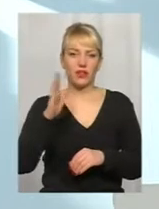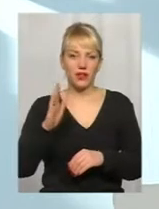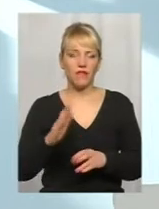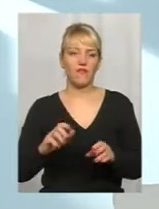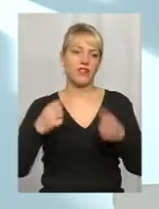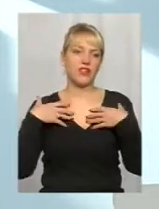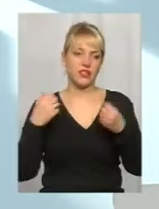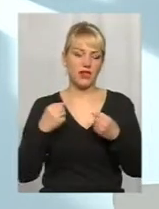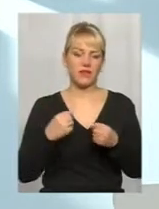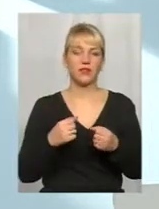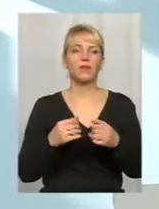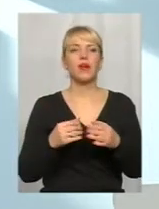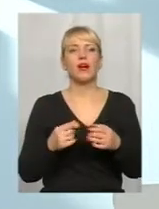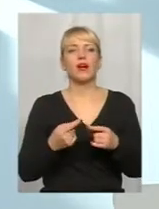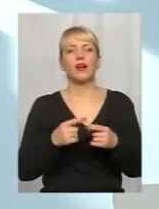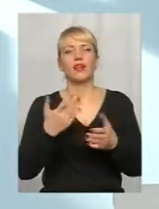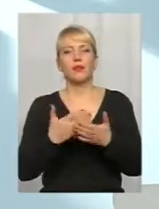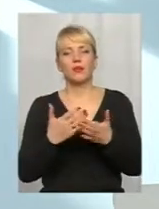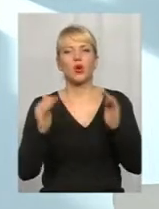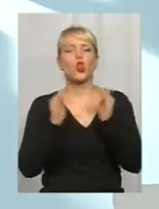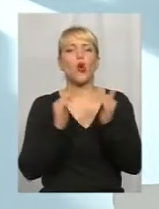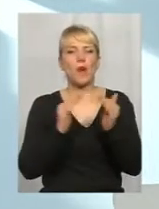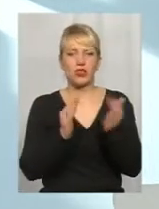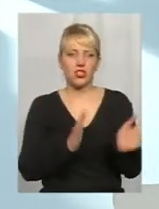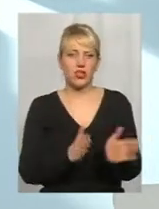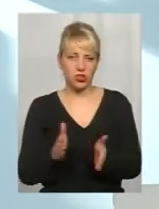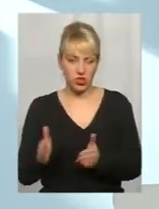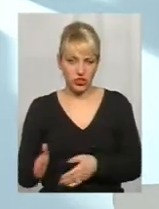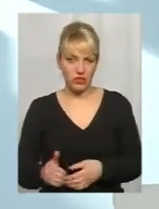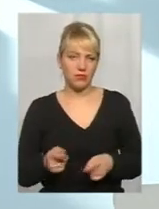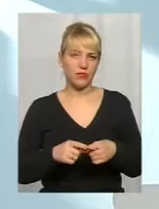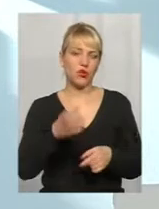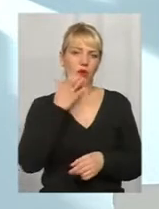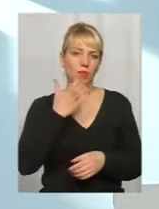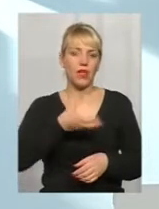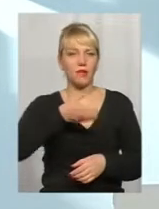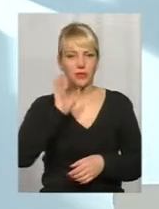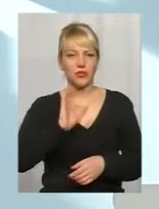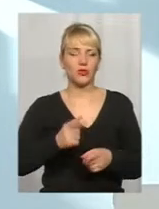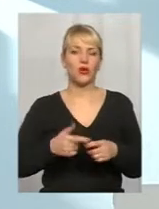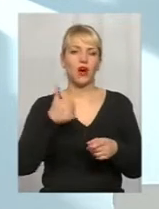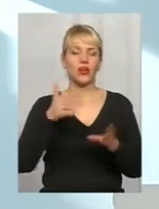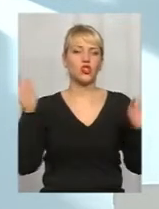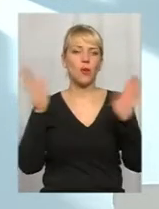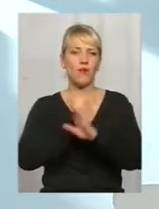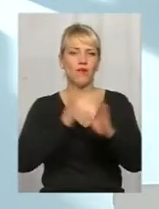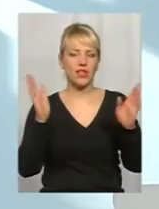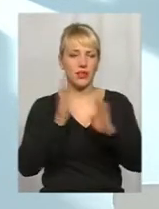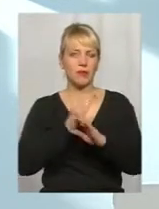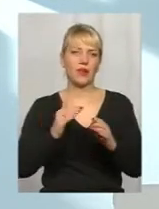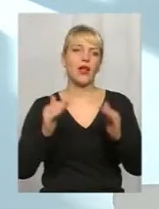Постельний режим, ну полупостельний, домашній режим. Тепле питье. Добре проветримове поміщення